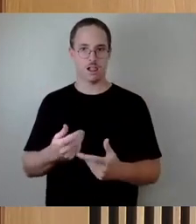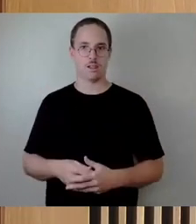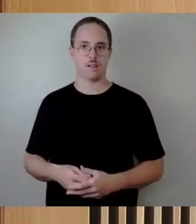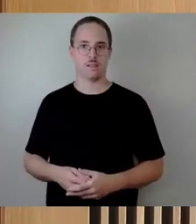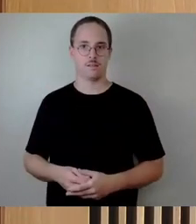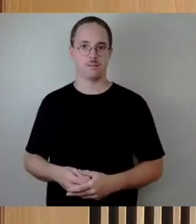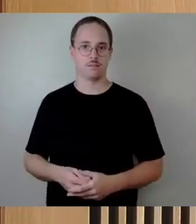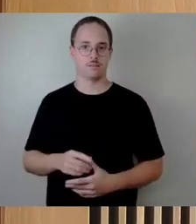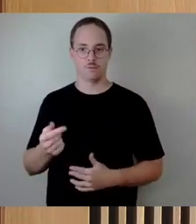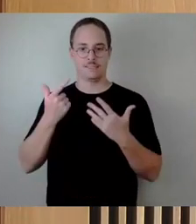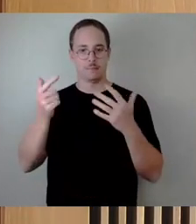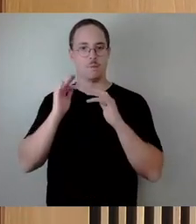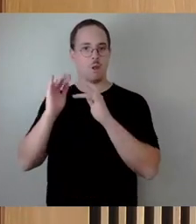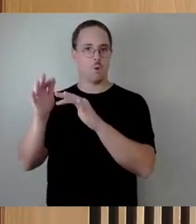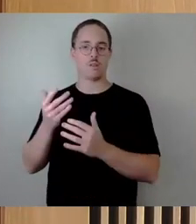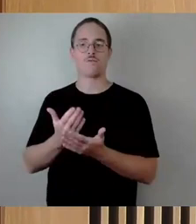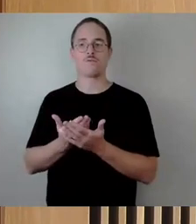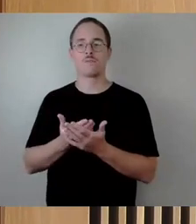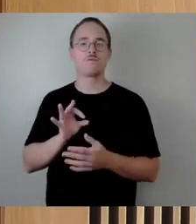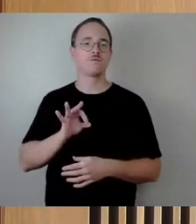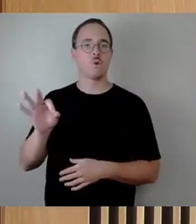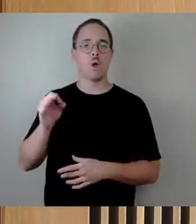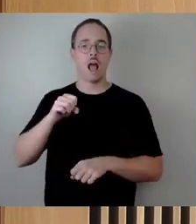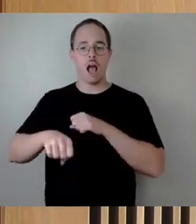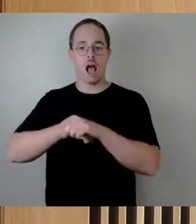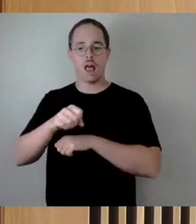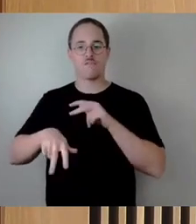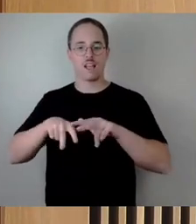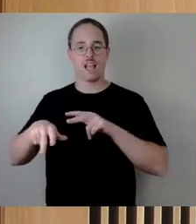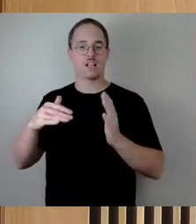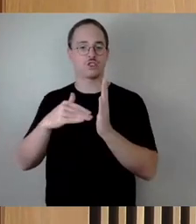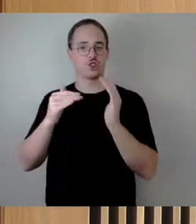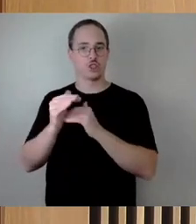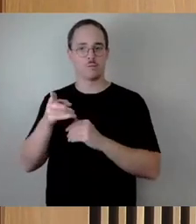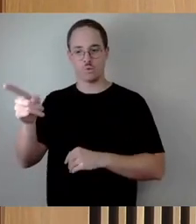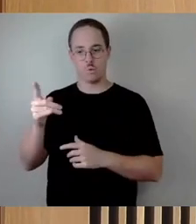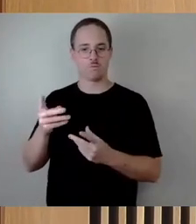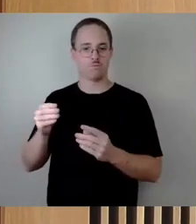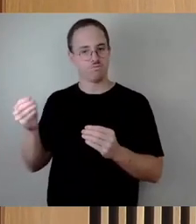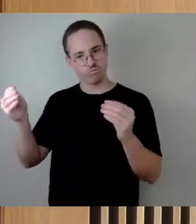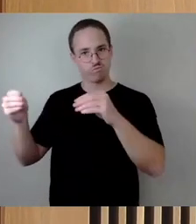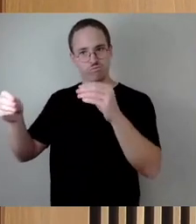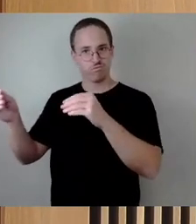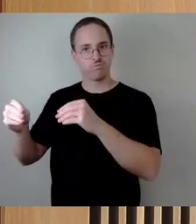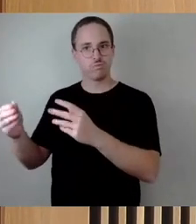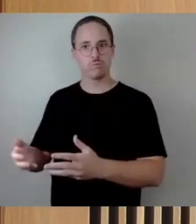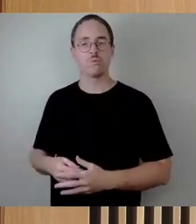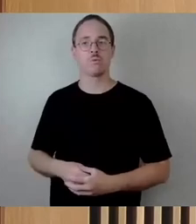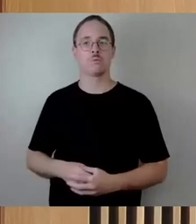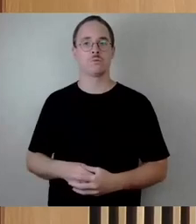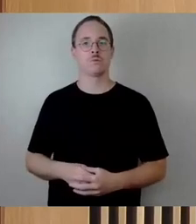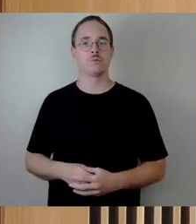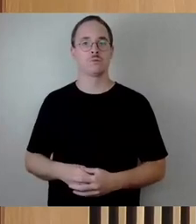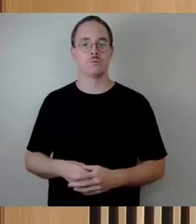Verbesserung des Radverkehrssystems war es auch da. Das heißt, das Geld war ja da. Aber es stimmt also, Sie haben die Priorität nicht